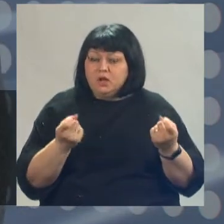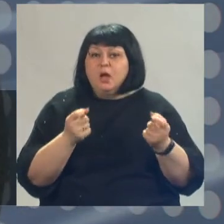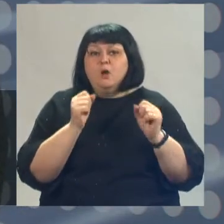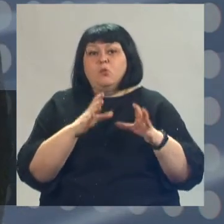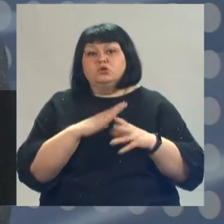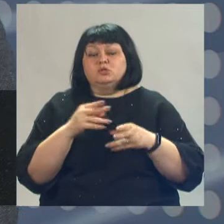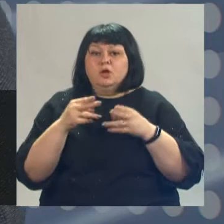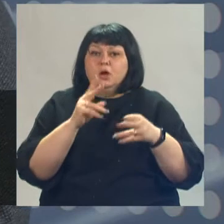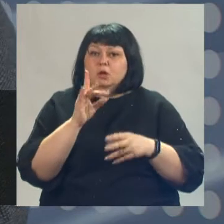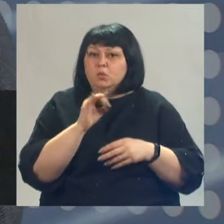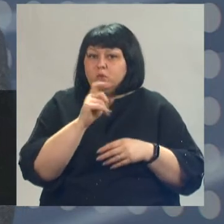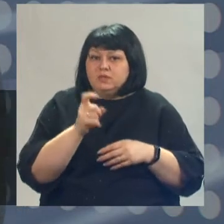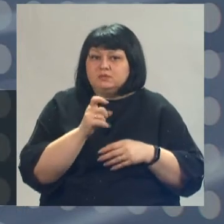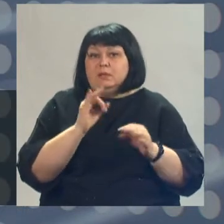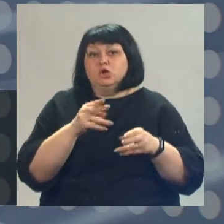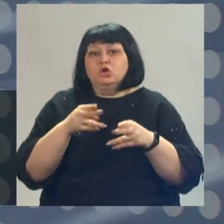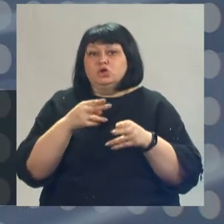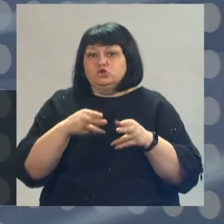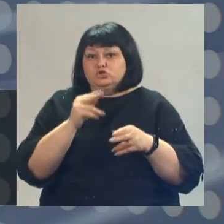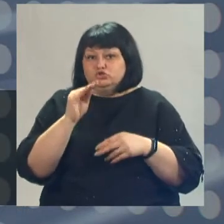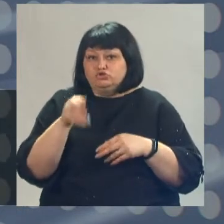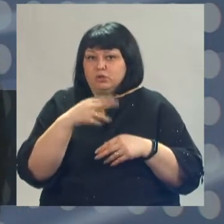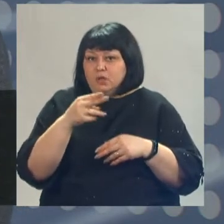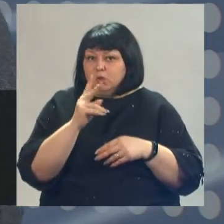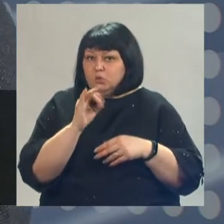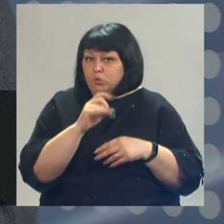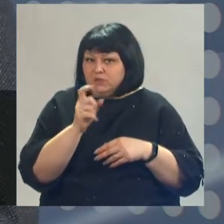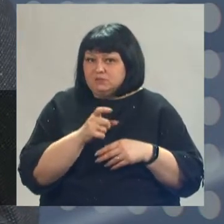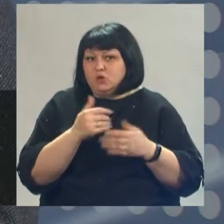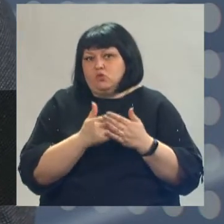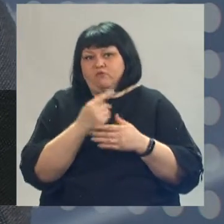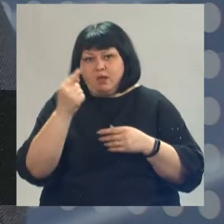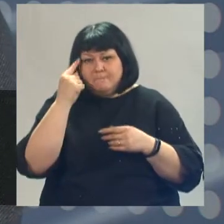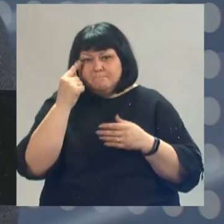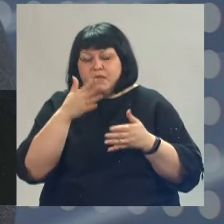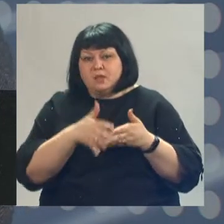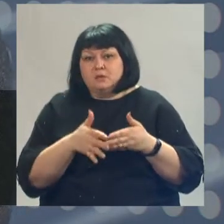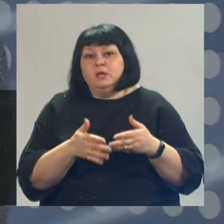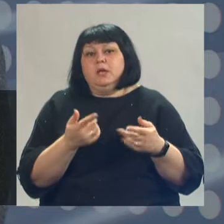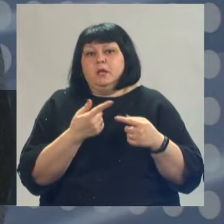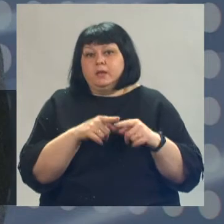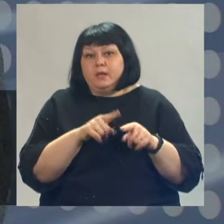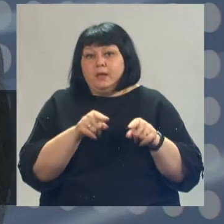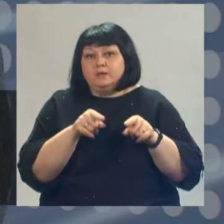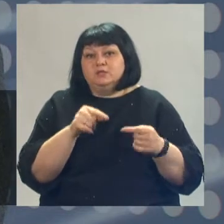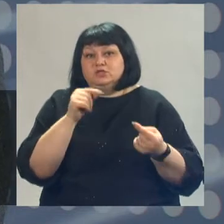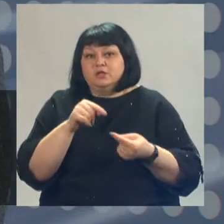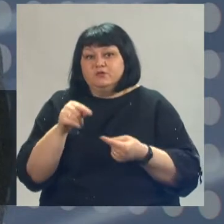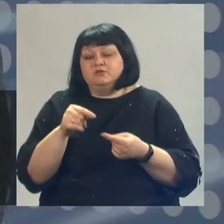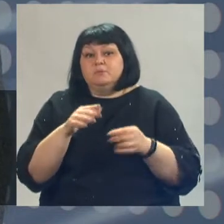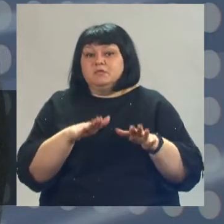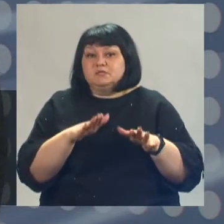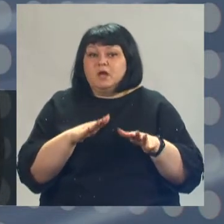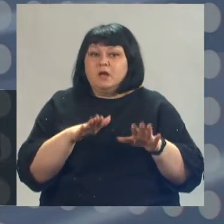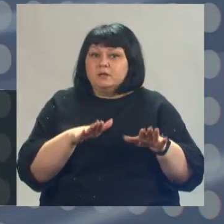круиз и железнодорожный круиз, такое новое понятие. Соответственно, эти места размещения должны